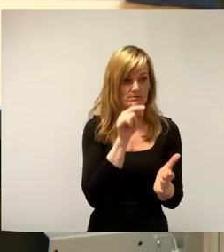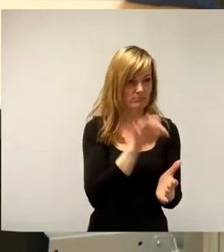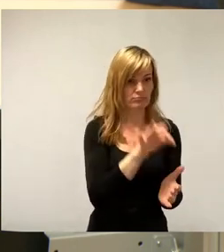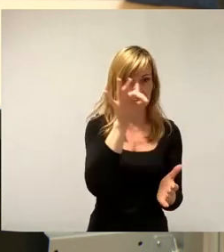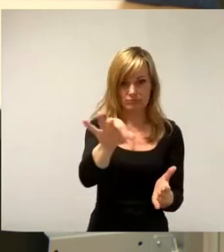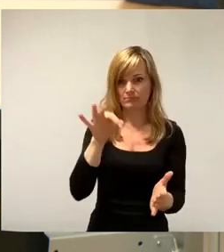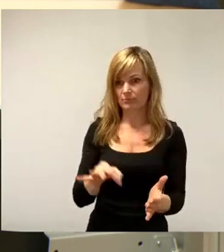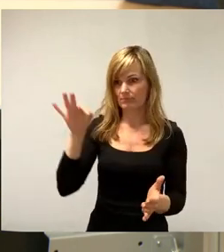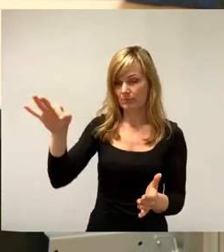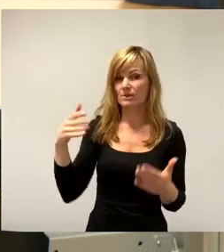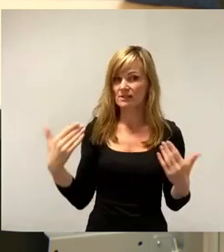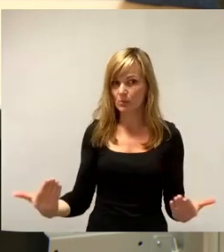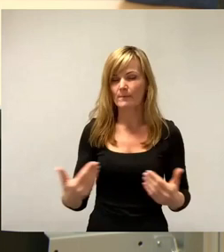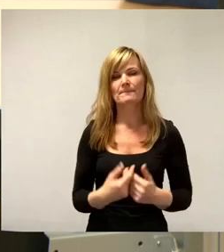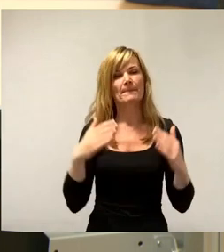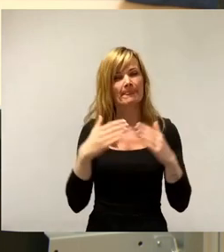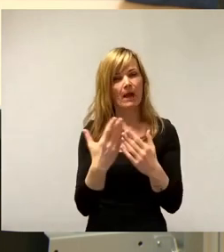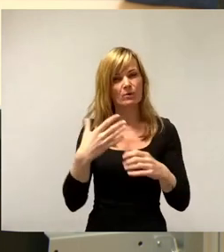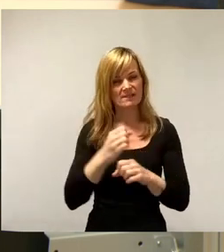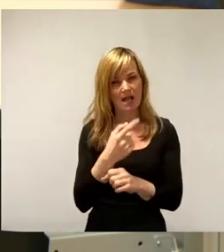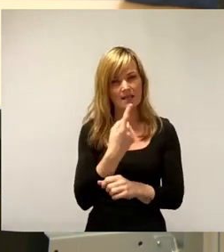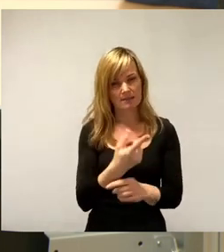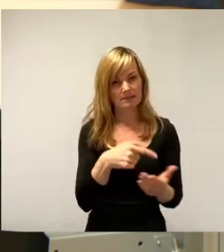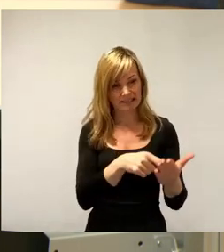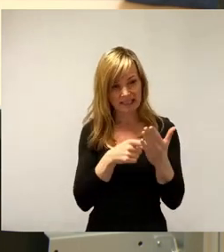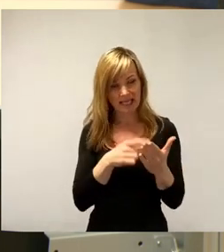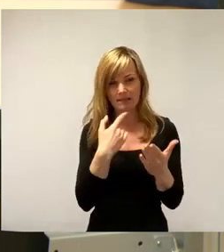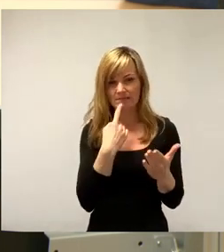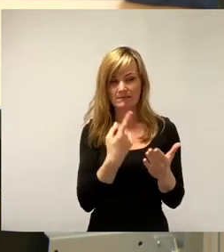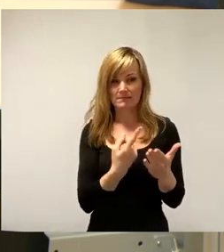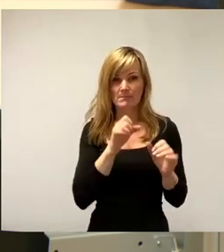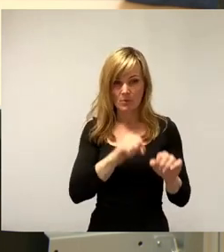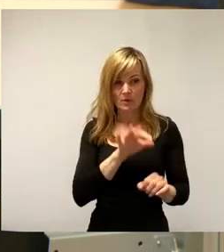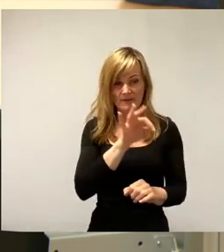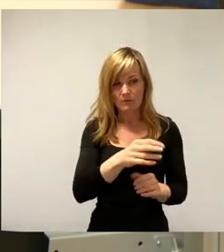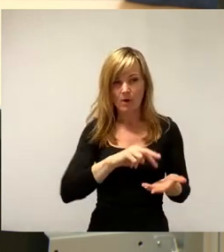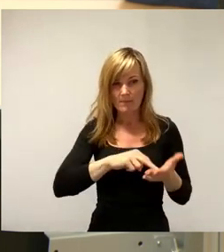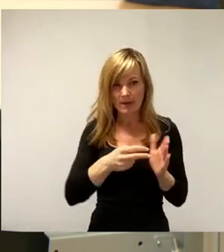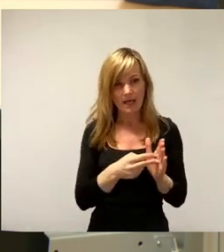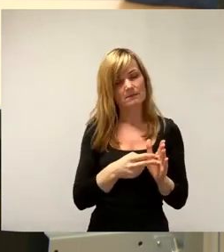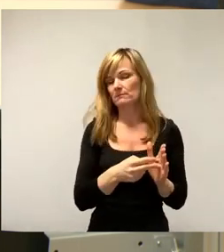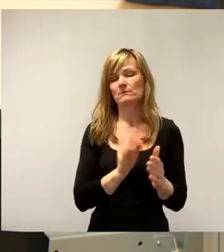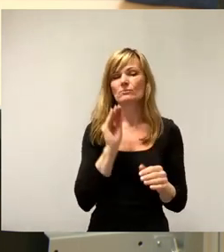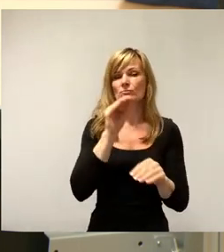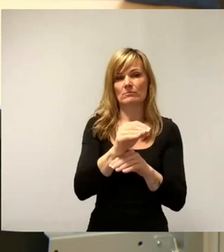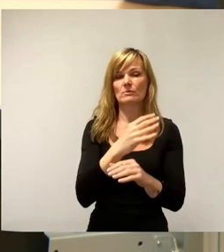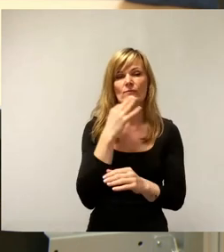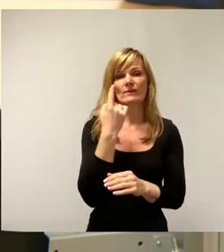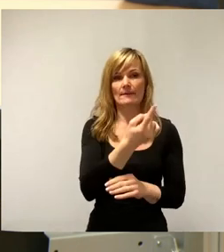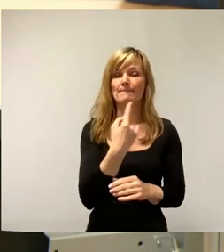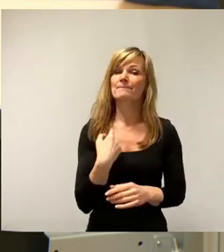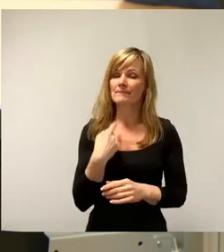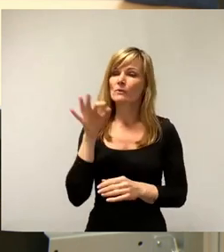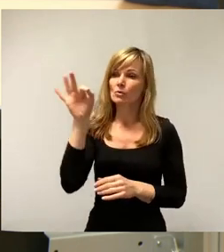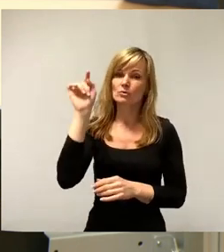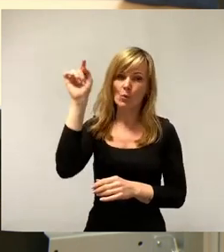was der Haushalt darstellen kann, deutlich hinweg. Was wir machen müssen, ist, dass wir dort oben eine ordentliche Linienanbindung hinkriegen, dass die